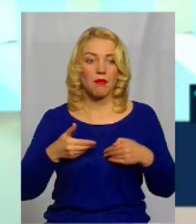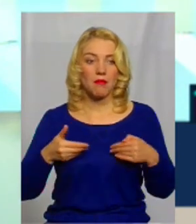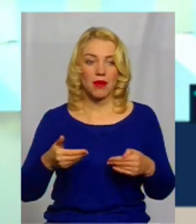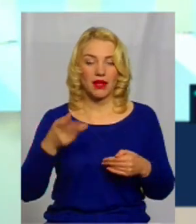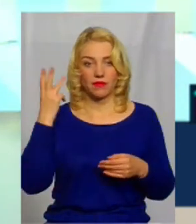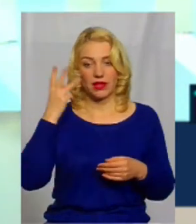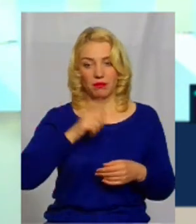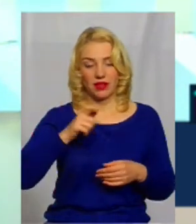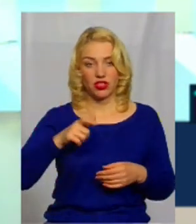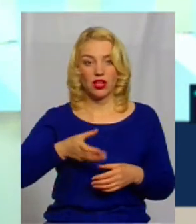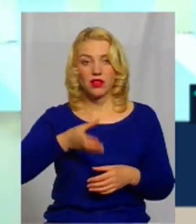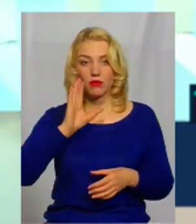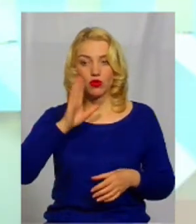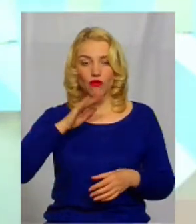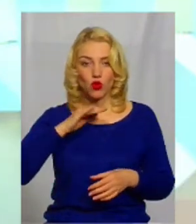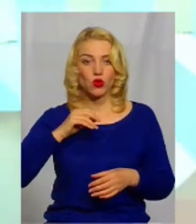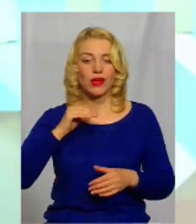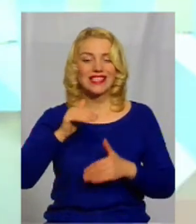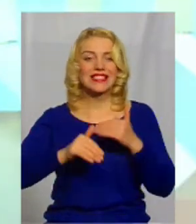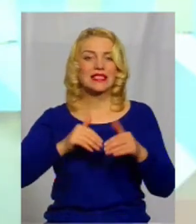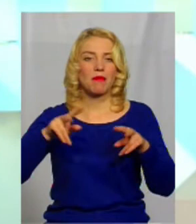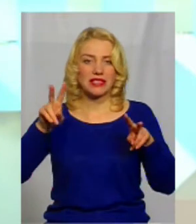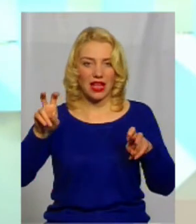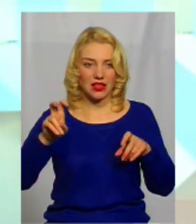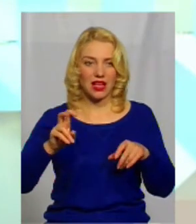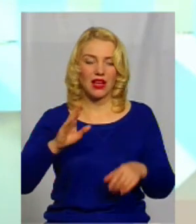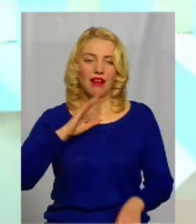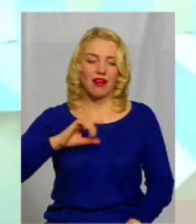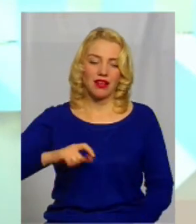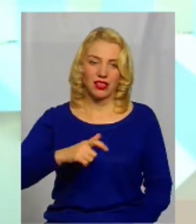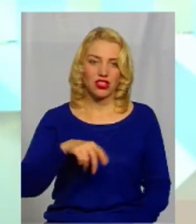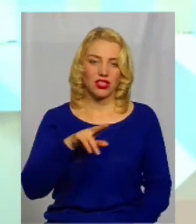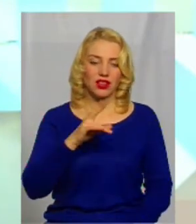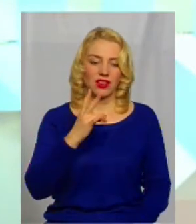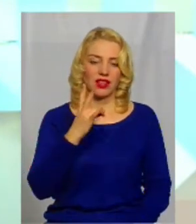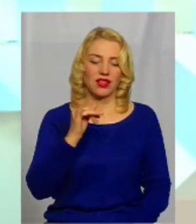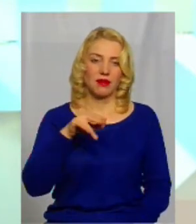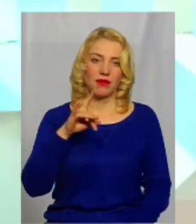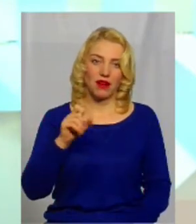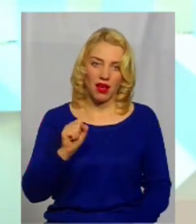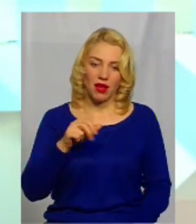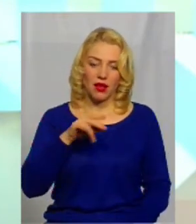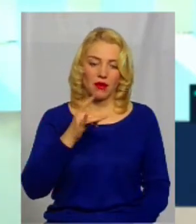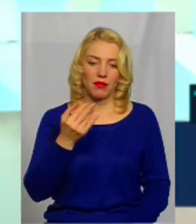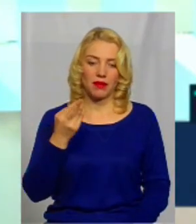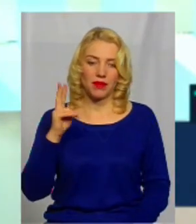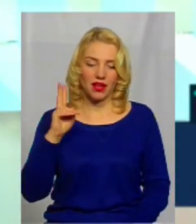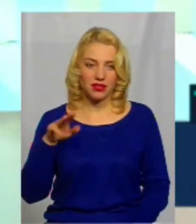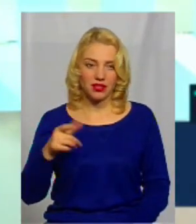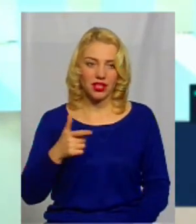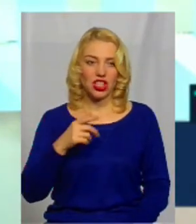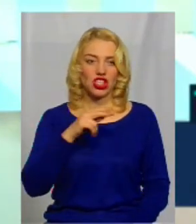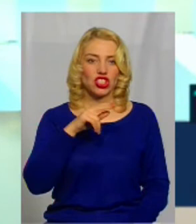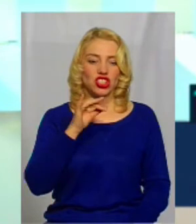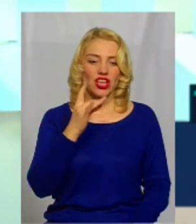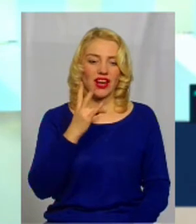хмельниччани, п'ють воду з басейна річки Припять чи Дніпра, Дніпровську воду, нібито, в Чернелівці. А